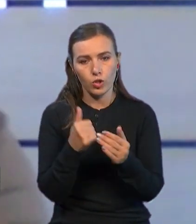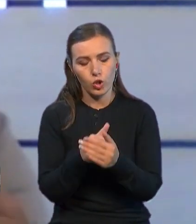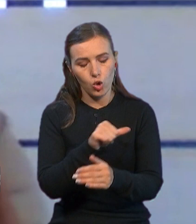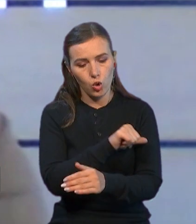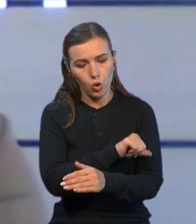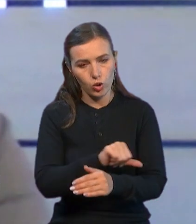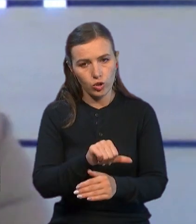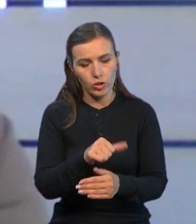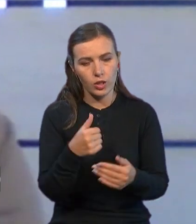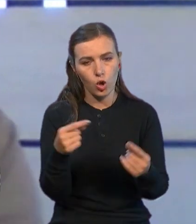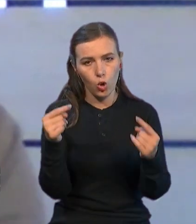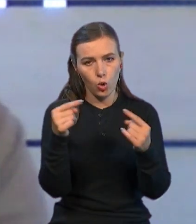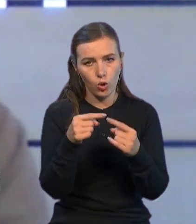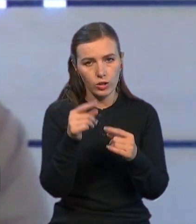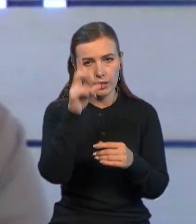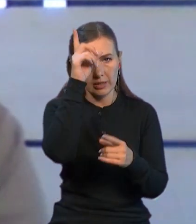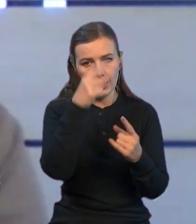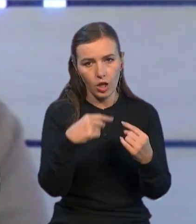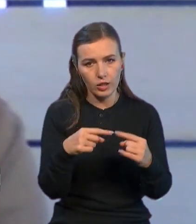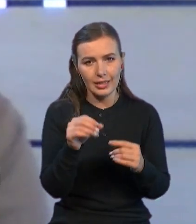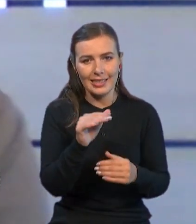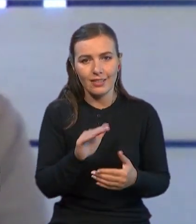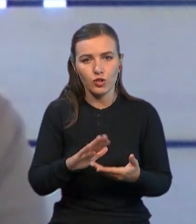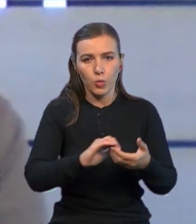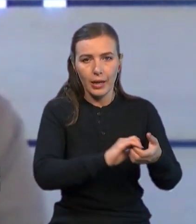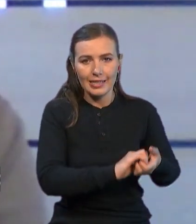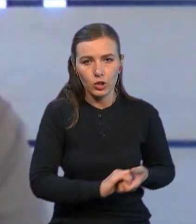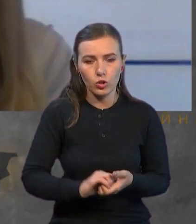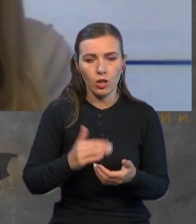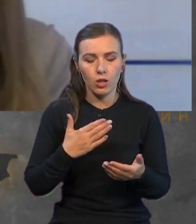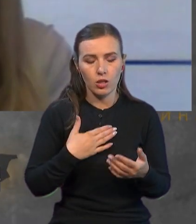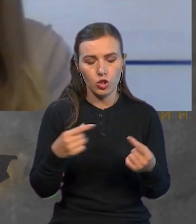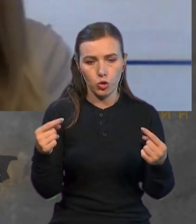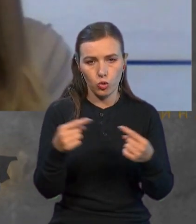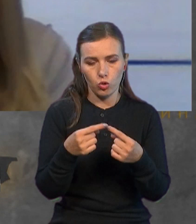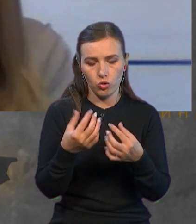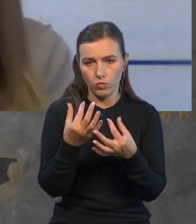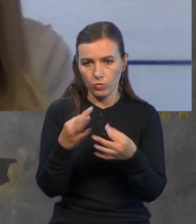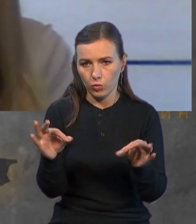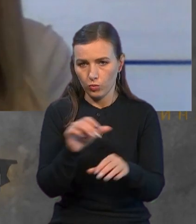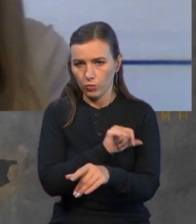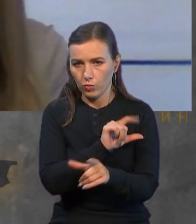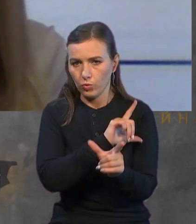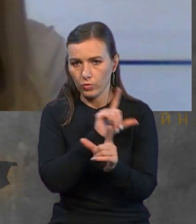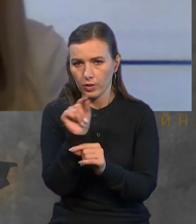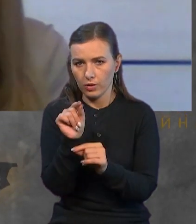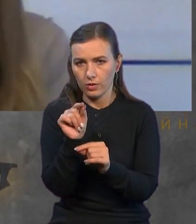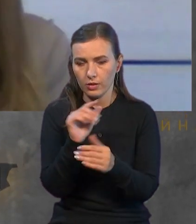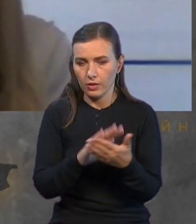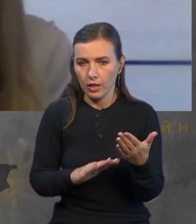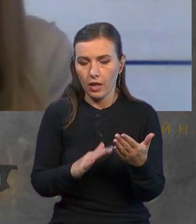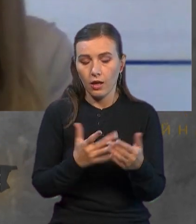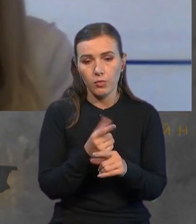конкретної країни Європейського Союзу, нас достеменно пропустять. Більше того, є